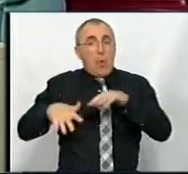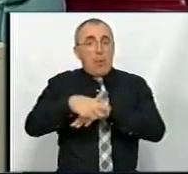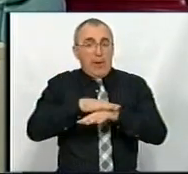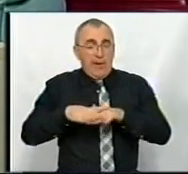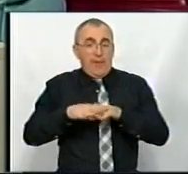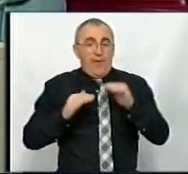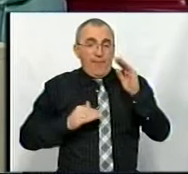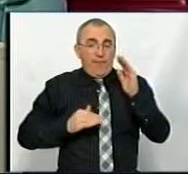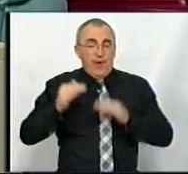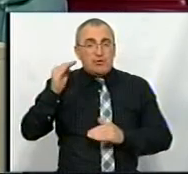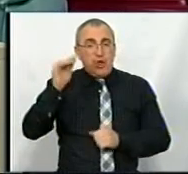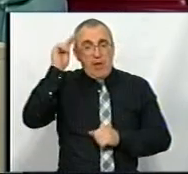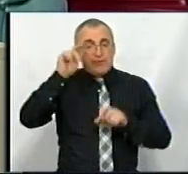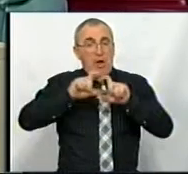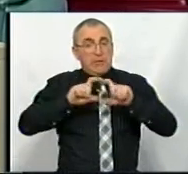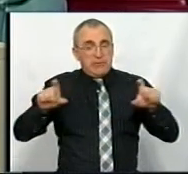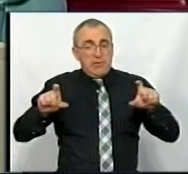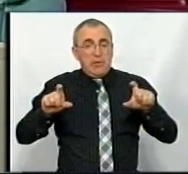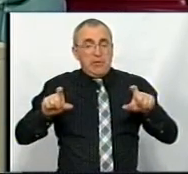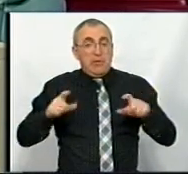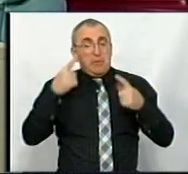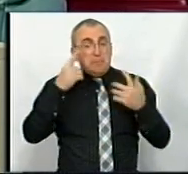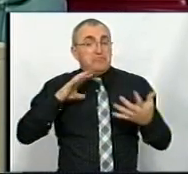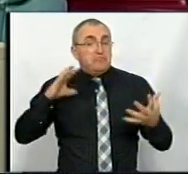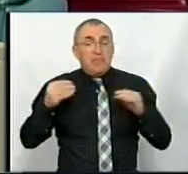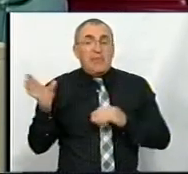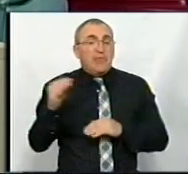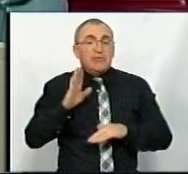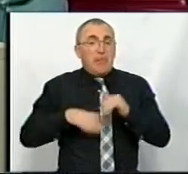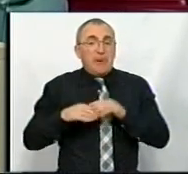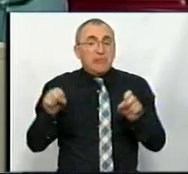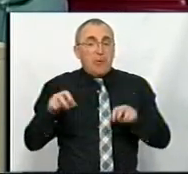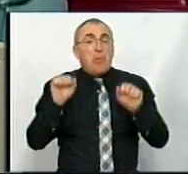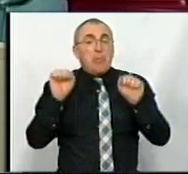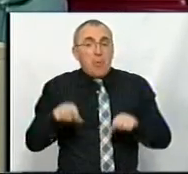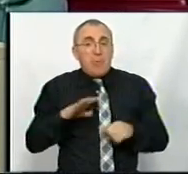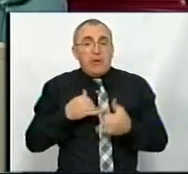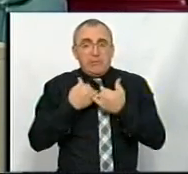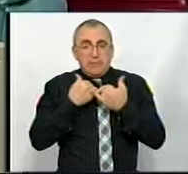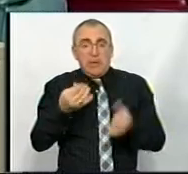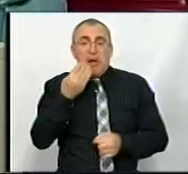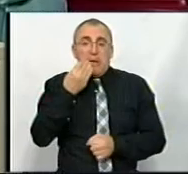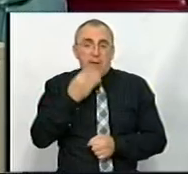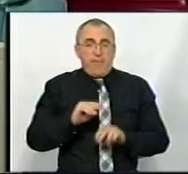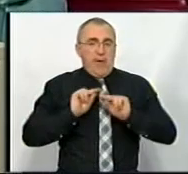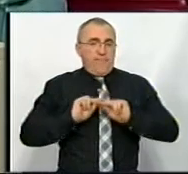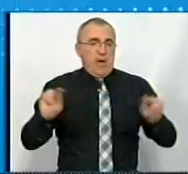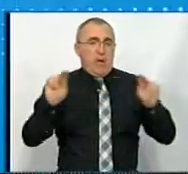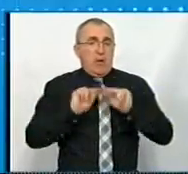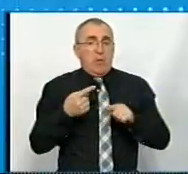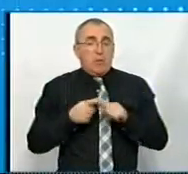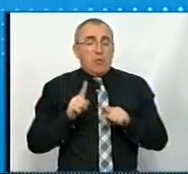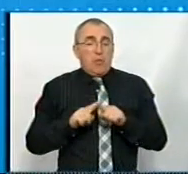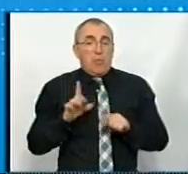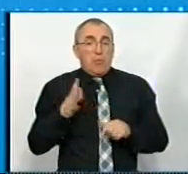в вищих навчальних закладах, зокрема, з'ясувалося, що не всі спеціальності можуть бути забезпечені якісним викладанням. Тому що